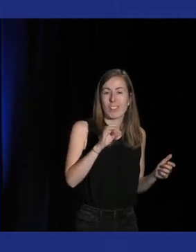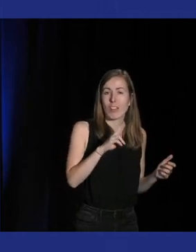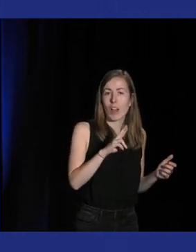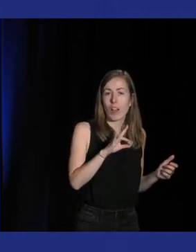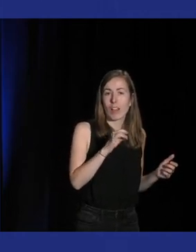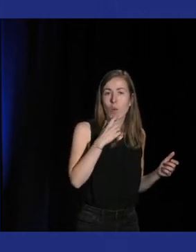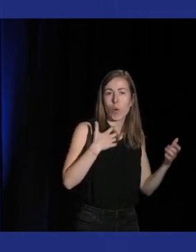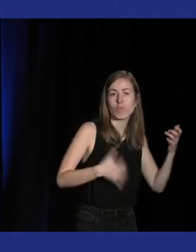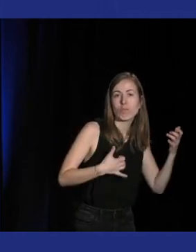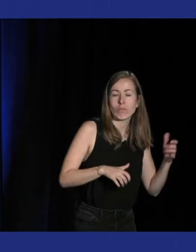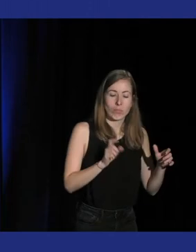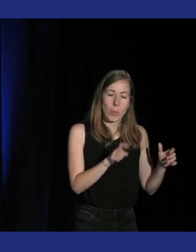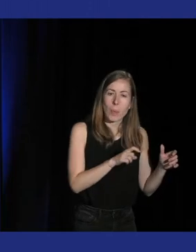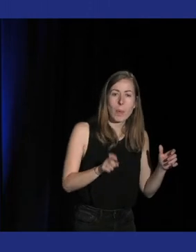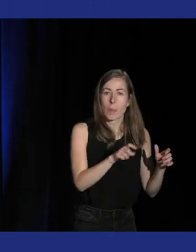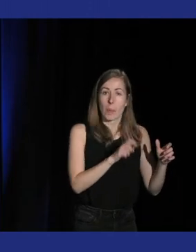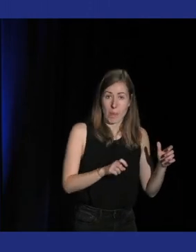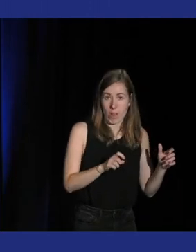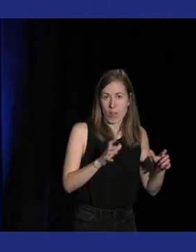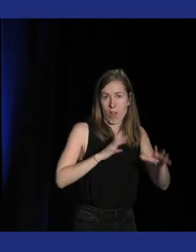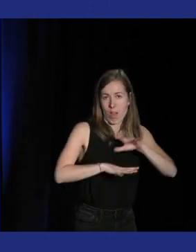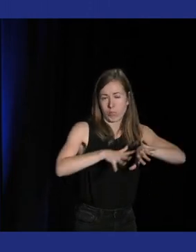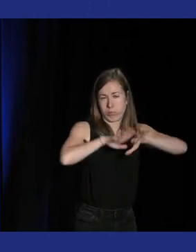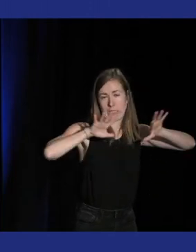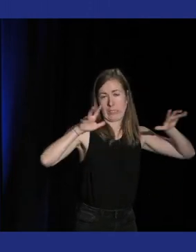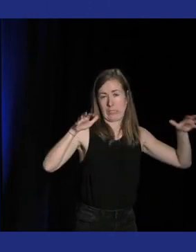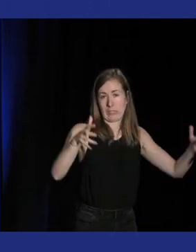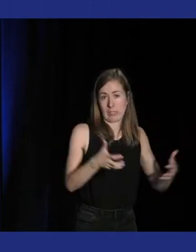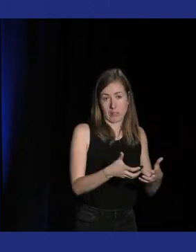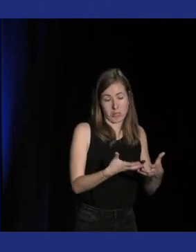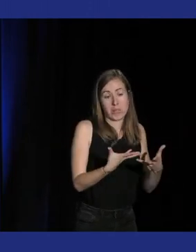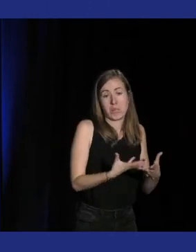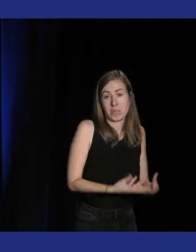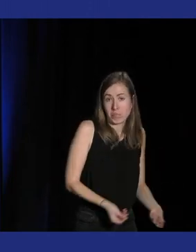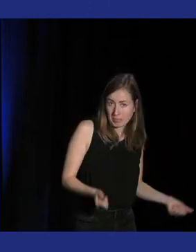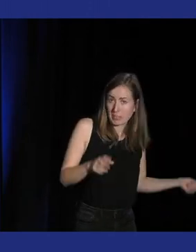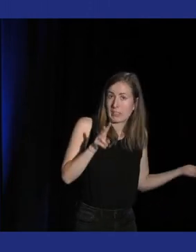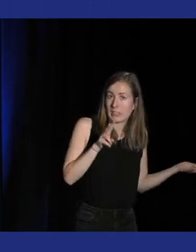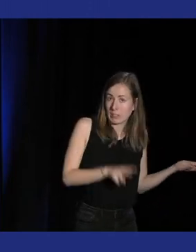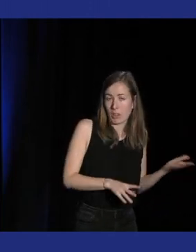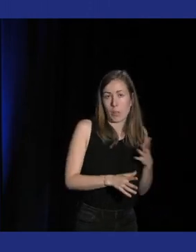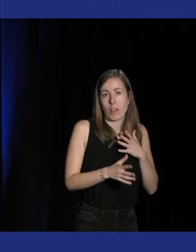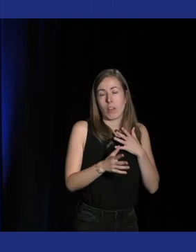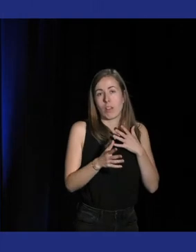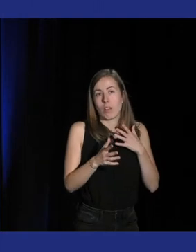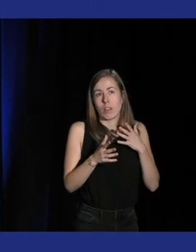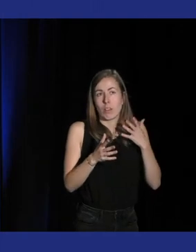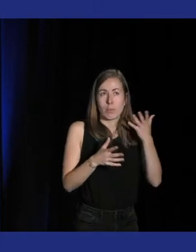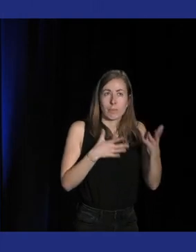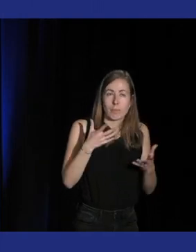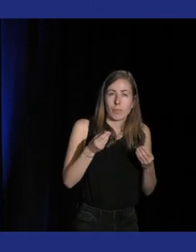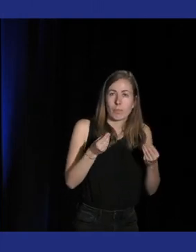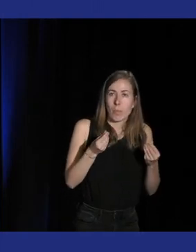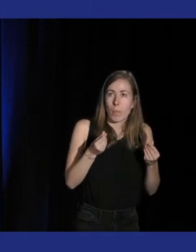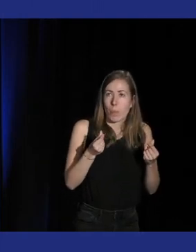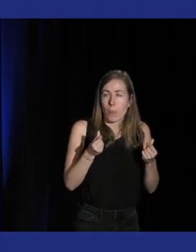voit plus vraiment de jeu de ce genre de cette envergure-là apparaître et donc du coup encore une fois je pense qu'il y aussi un petit peu de ce côté